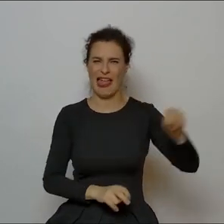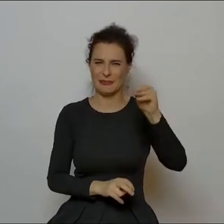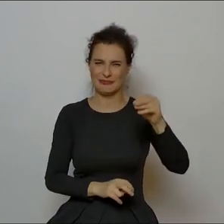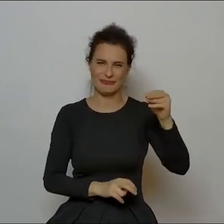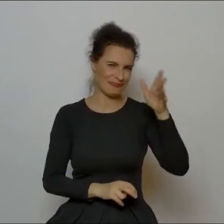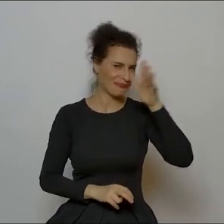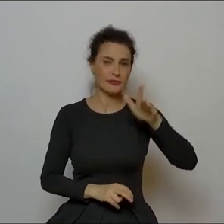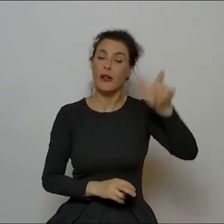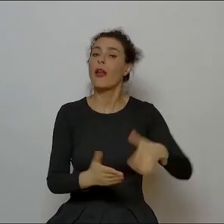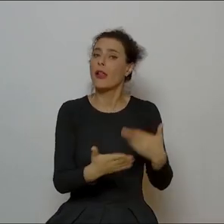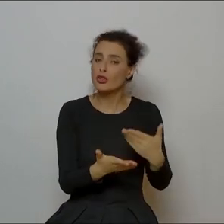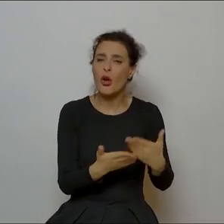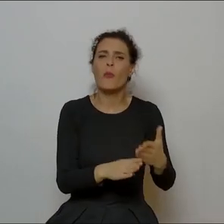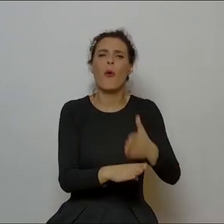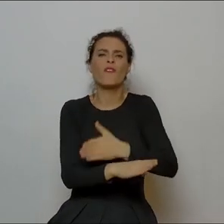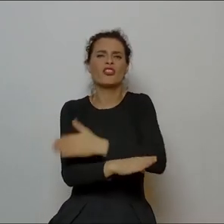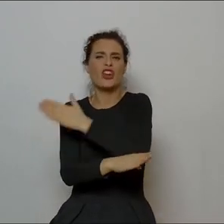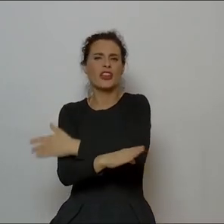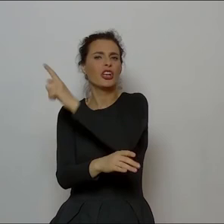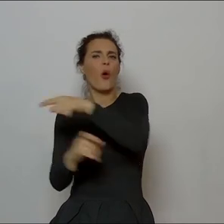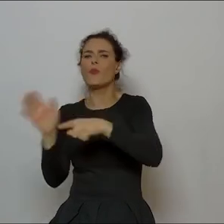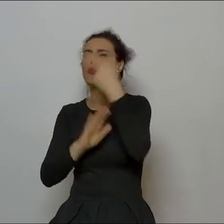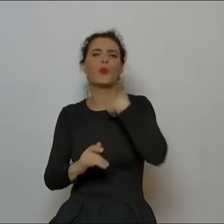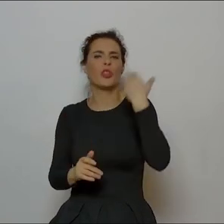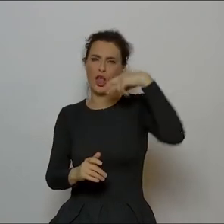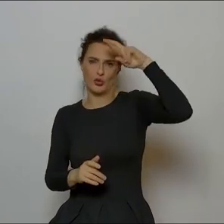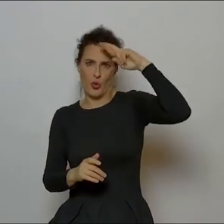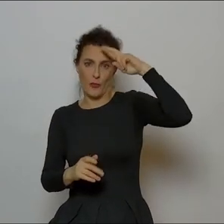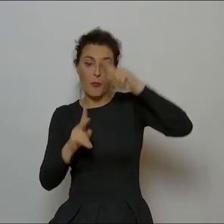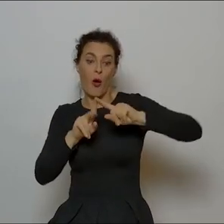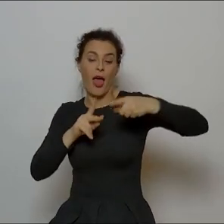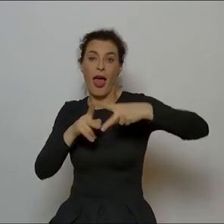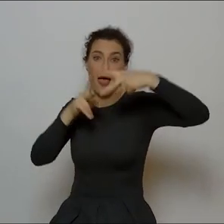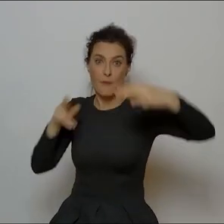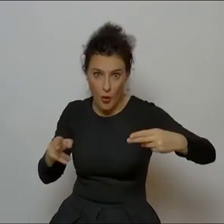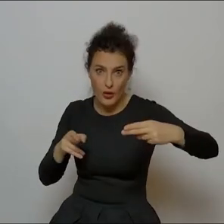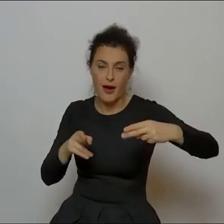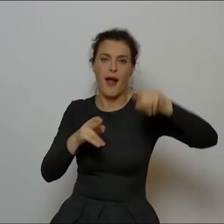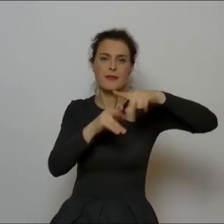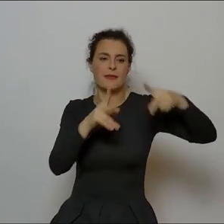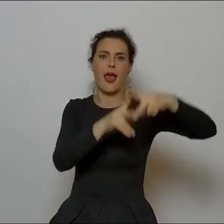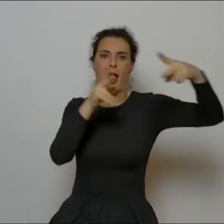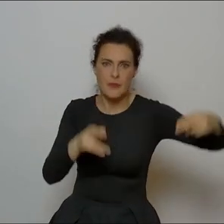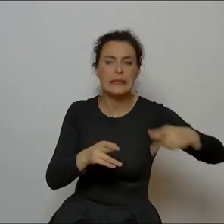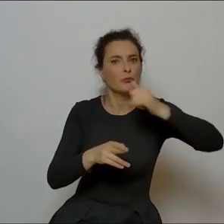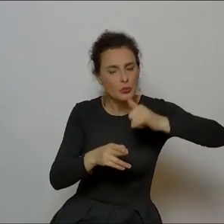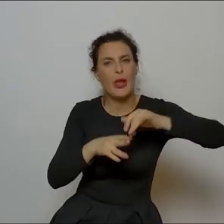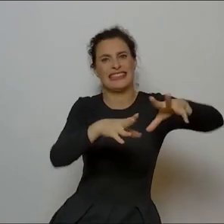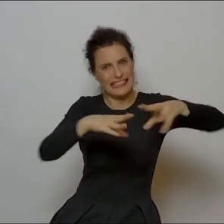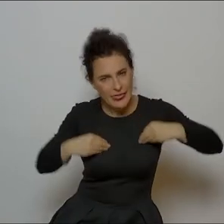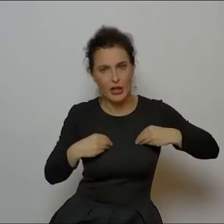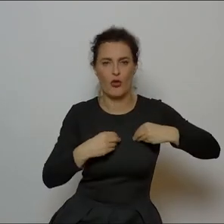nawet dotąd przez wielu swych egzegetów bywa niezrozumianych, że każda kolejna epoka stara się go zaanektować artystycznie i moralnie,